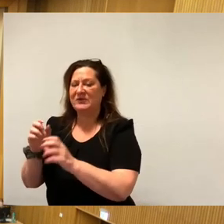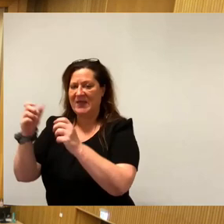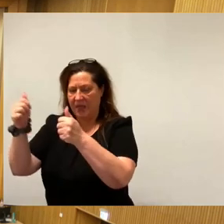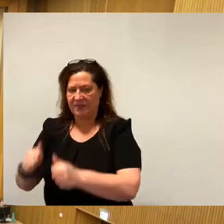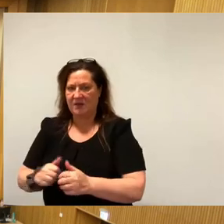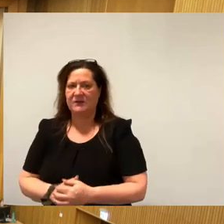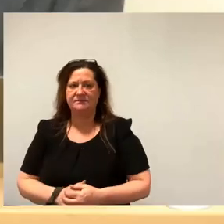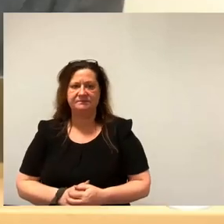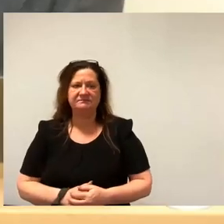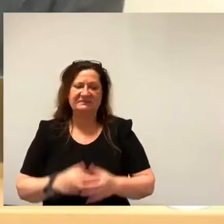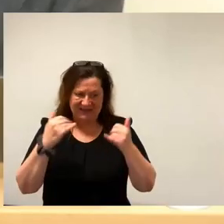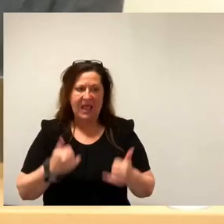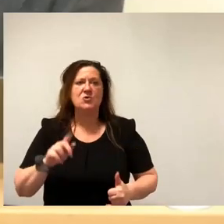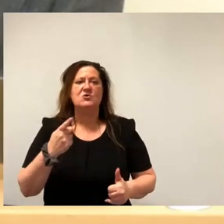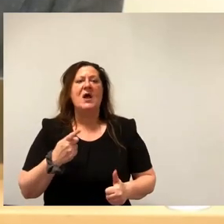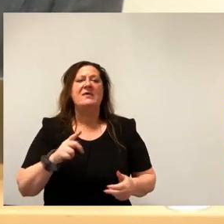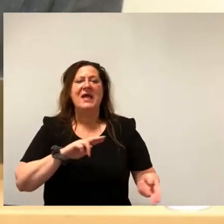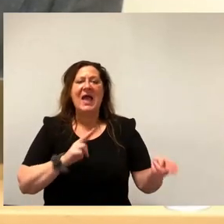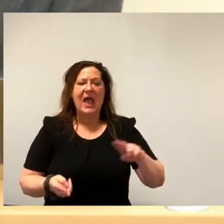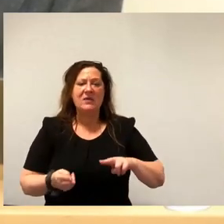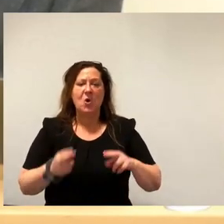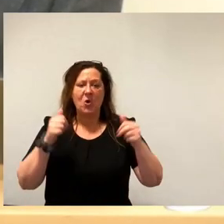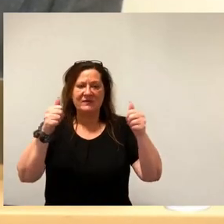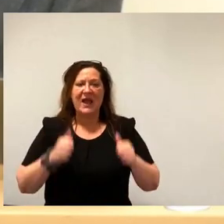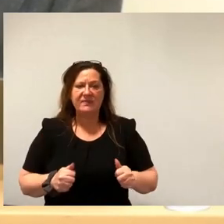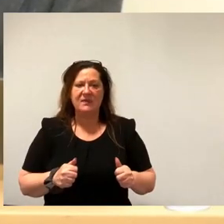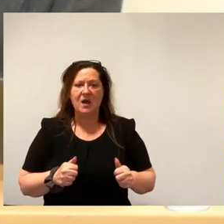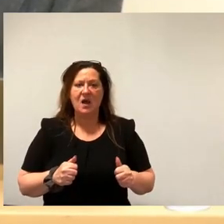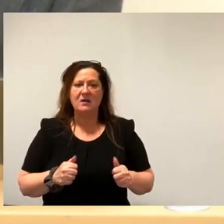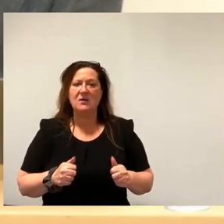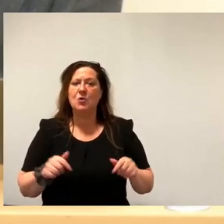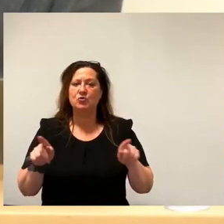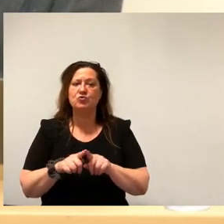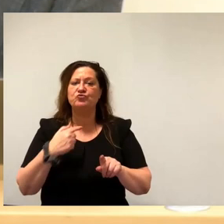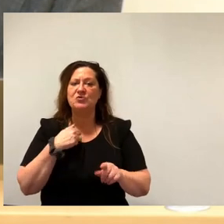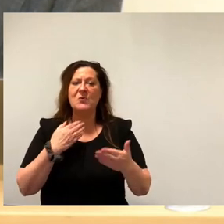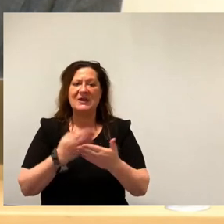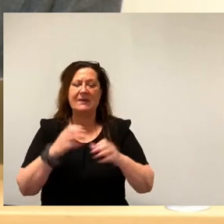Änderungsantrag AfD auf. Wer hier seine Zustimmung geben kann, bitte ich um das Stimmzeichen.